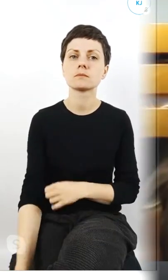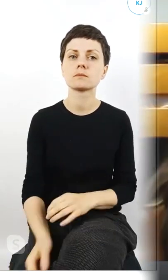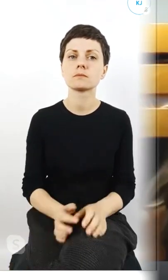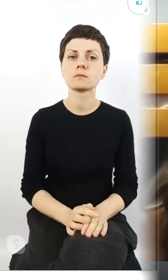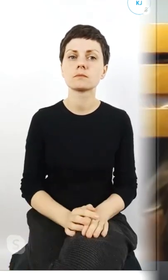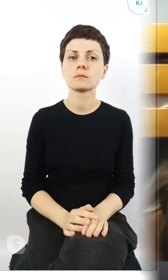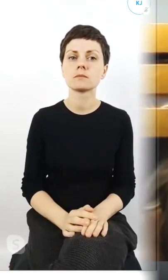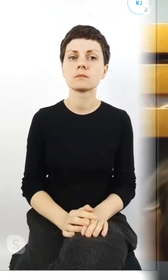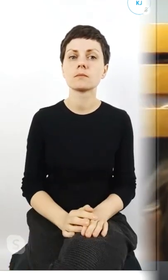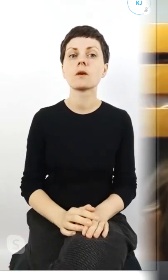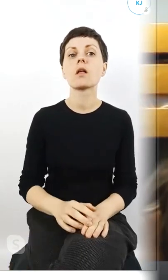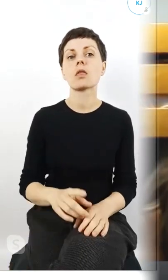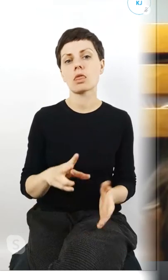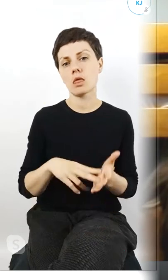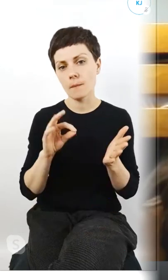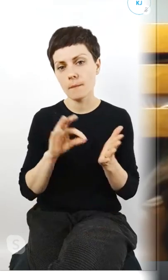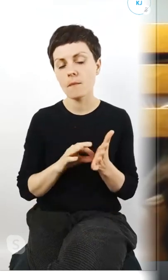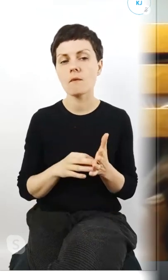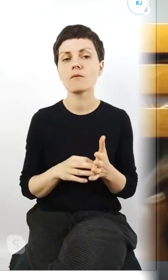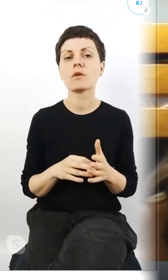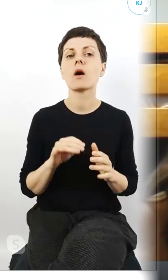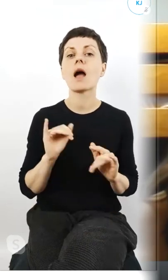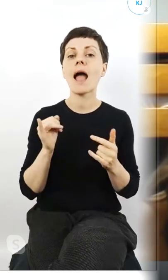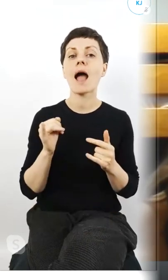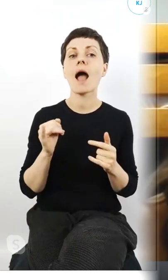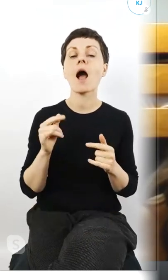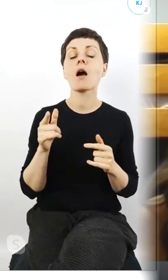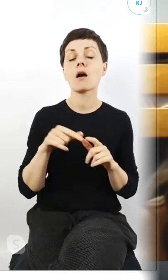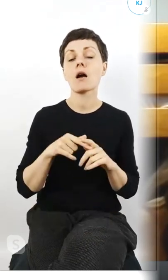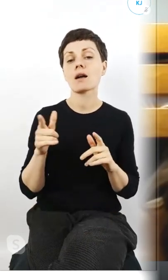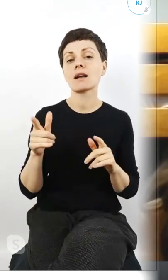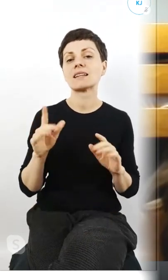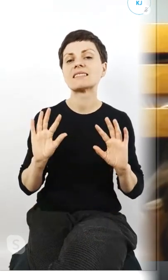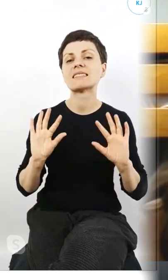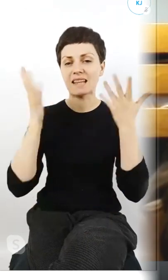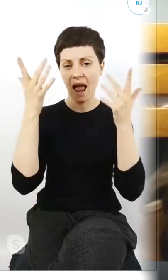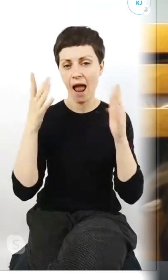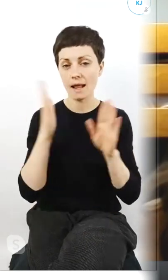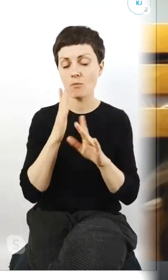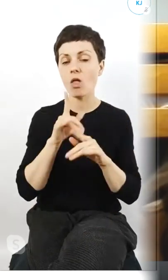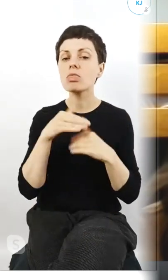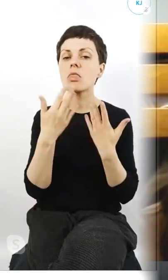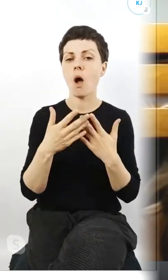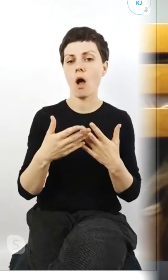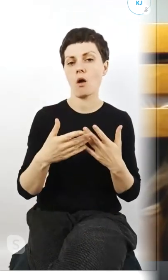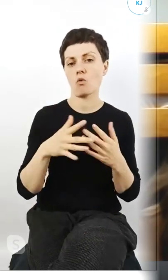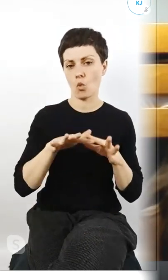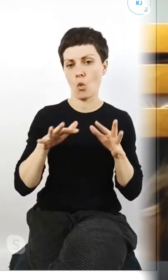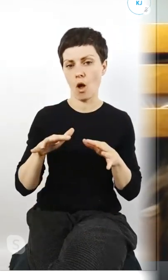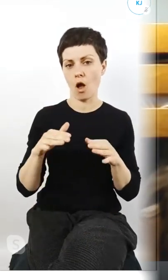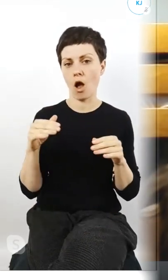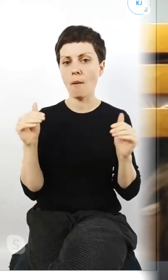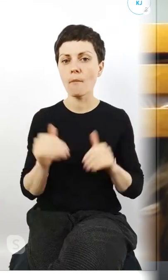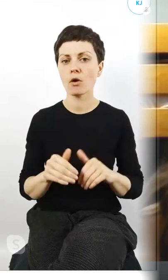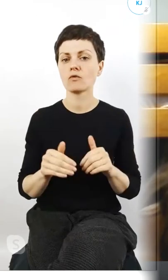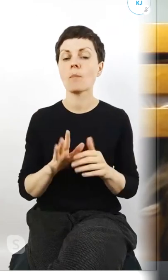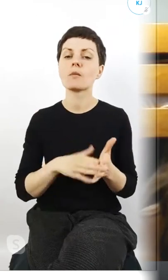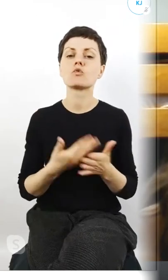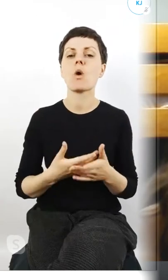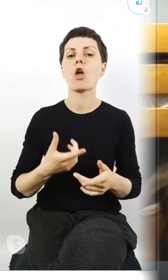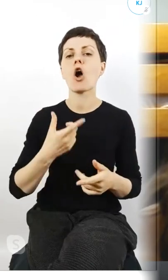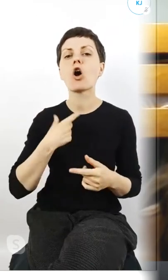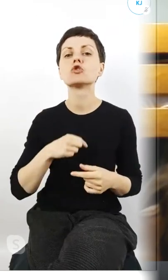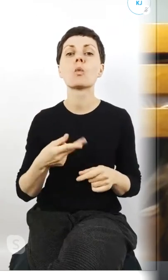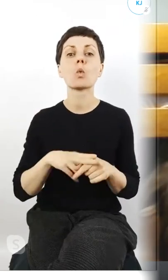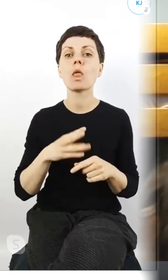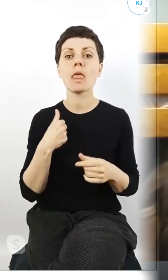Na pewno jako strajkowi klimatycznemu dało to duże możliwości, bo osoby, które na przykład nie były gotowe na to,